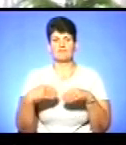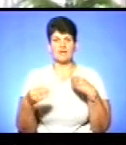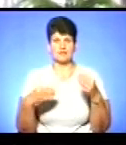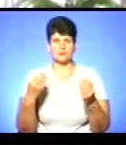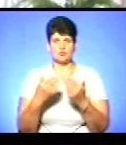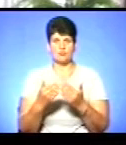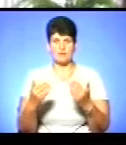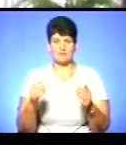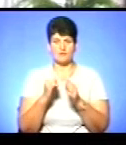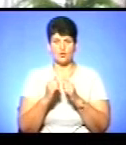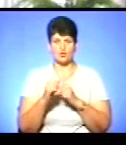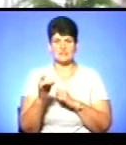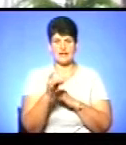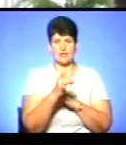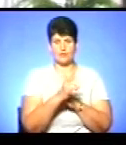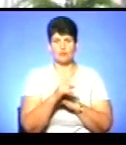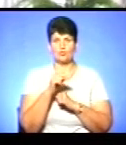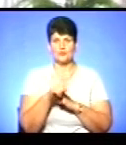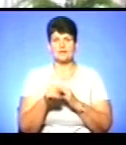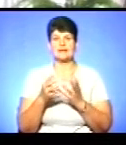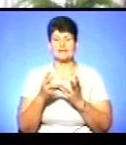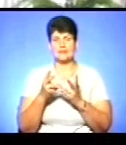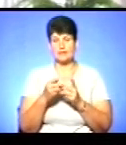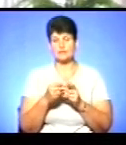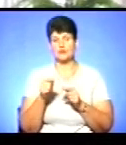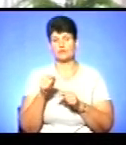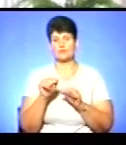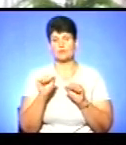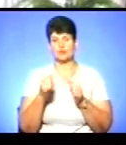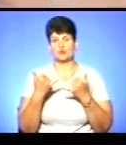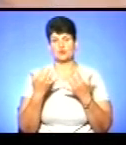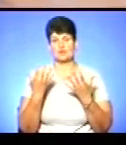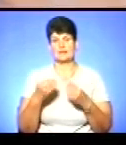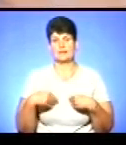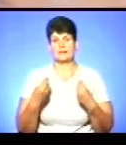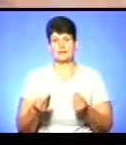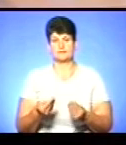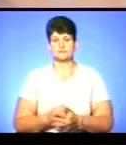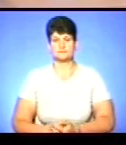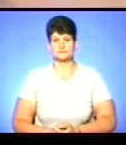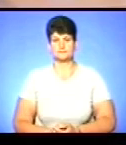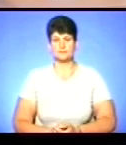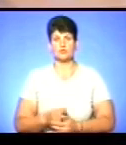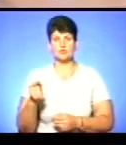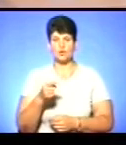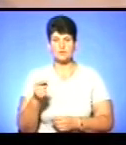меблів у кожен регіон по тій кількості, яку вони можуть на сьогоднішній час надати. У Тернопільській школі-ліцеї